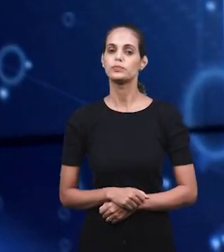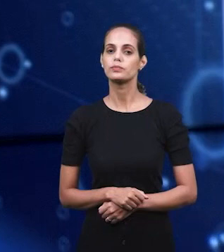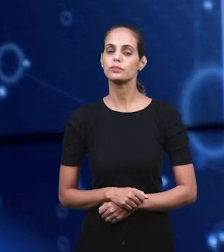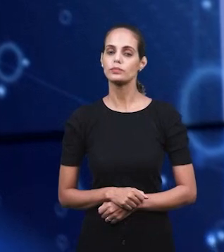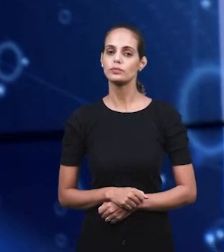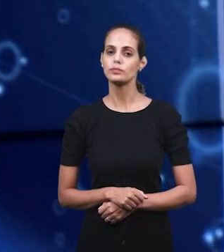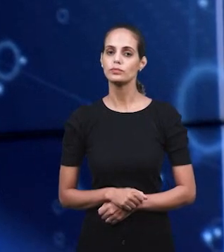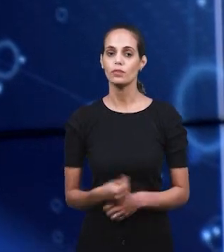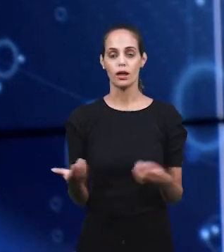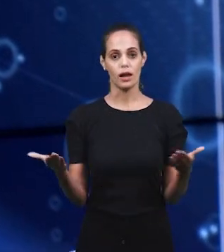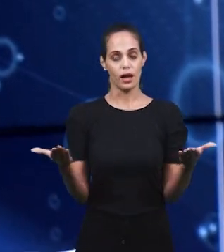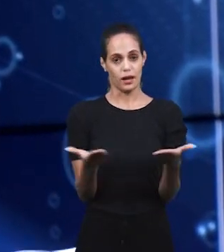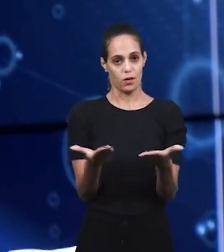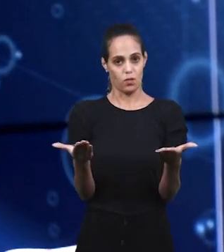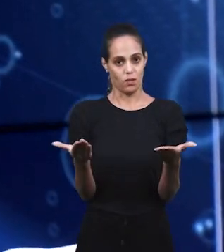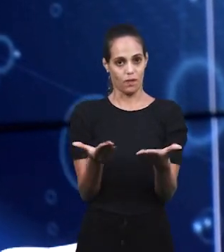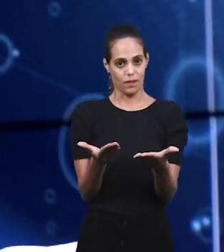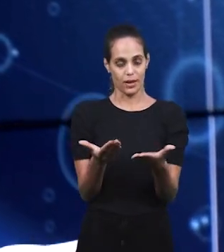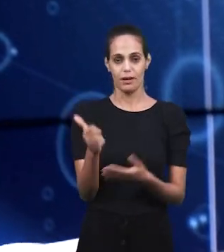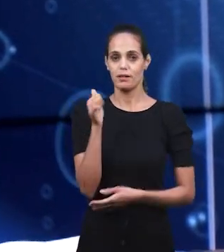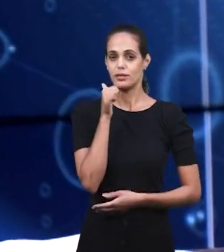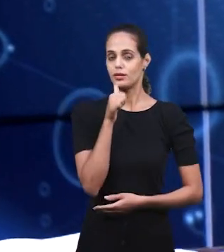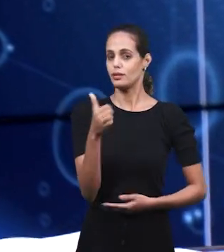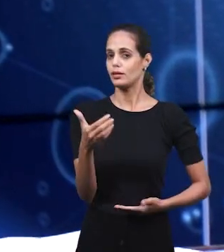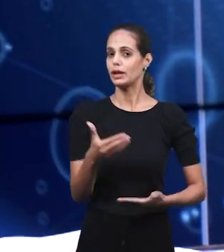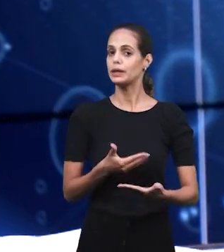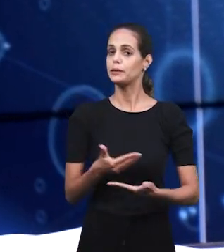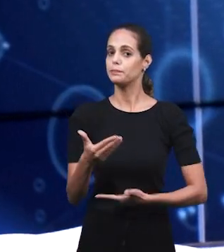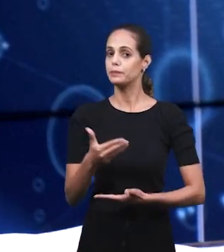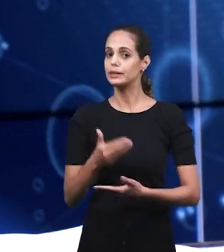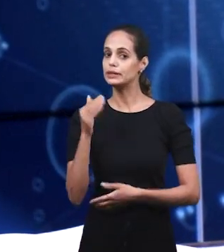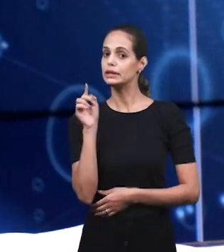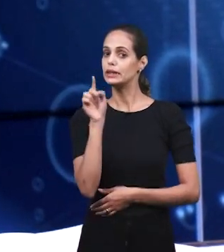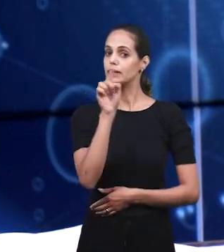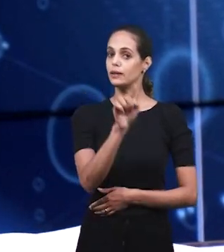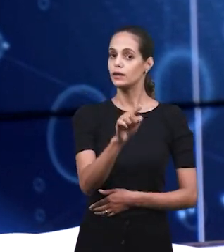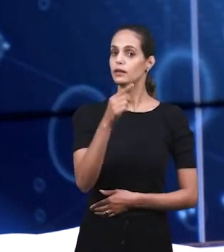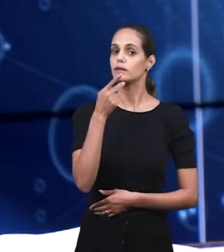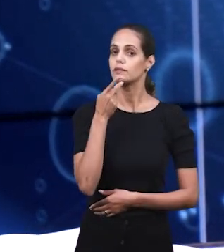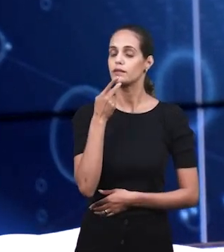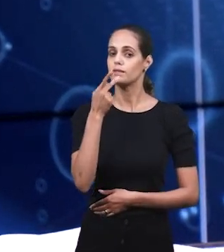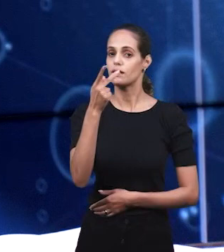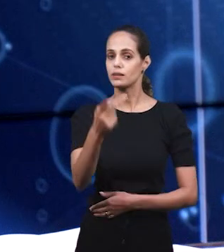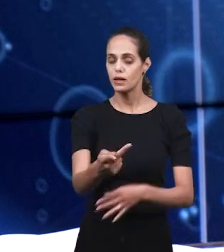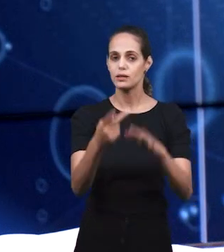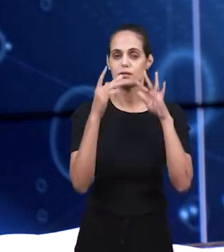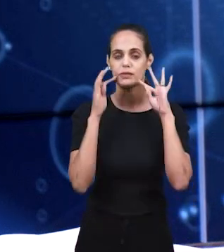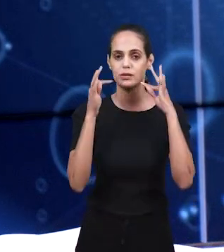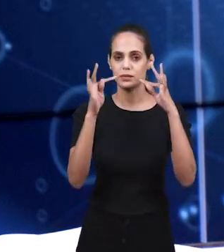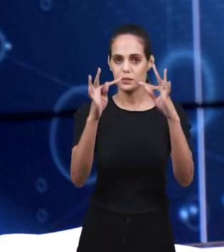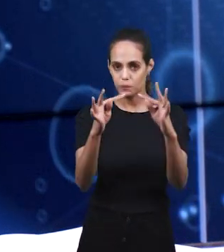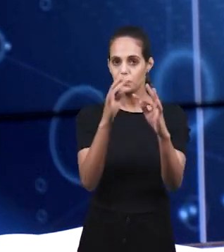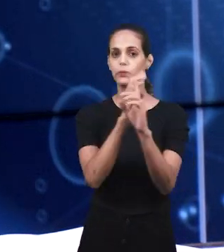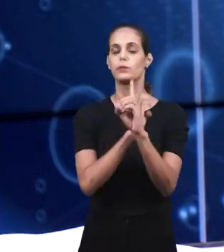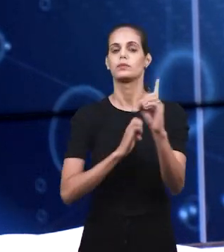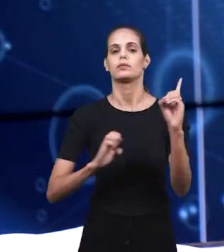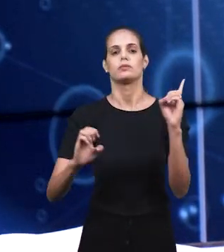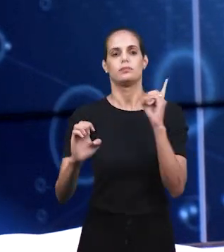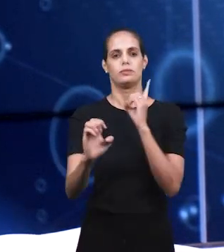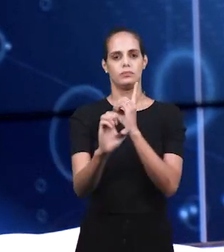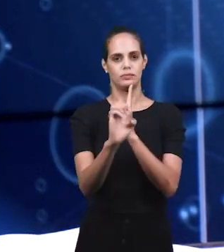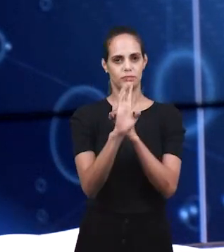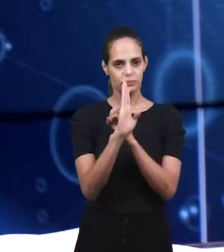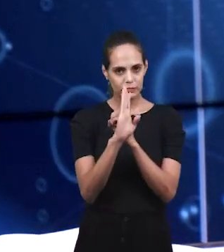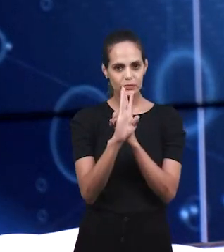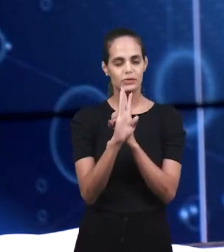И мы хотели бы пригласить сестру Инка Имбаева, чтобы она поделилась с нами свидетельство о отношении